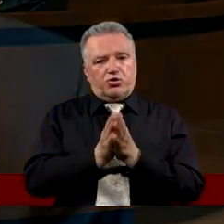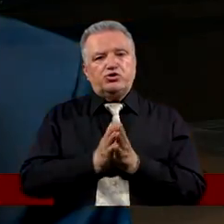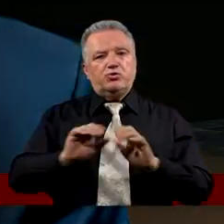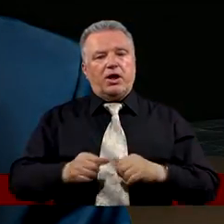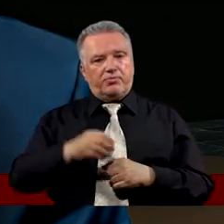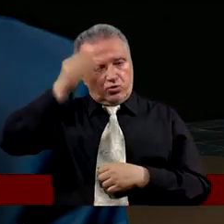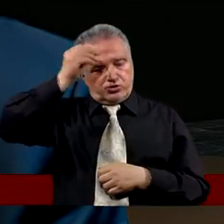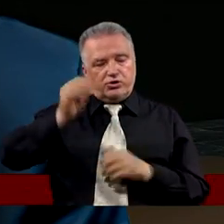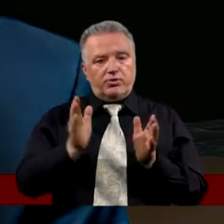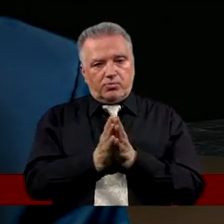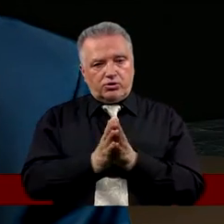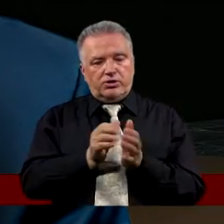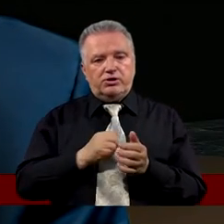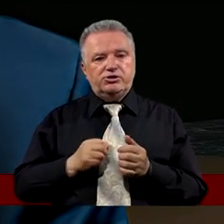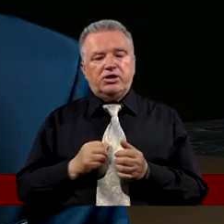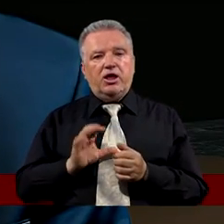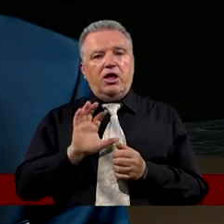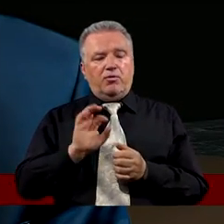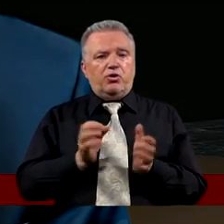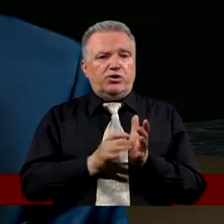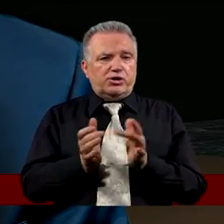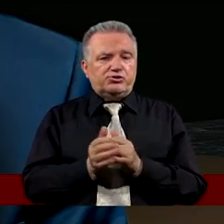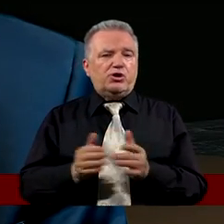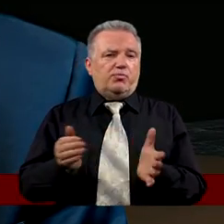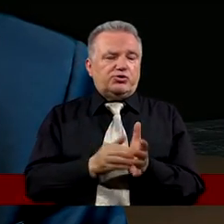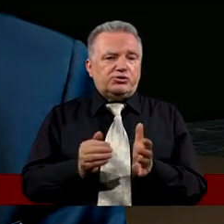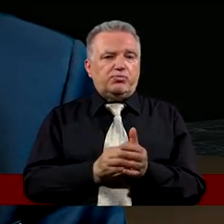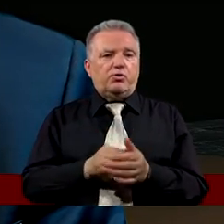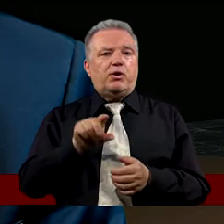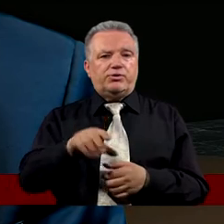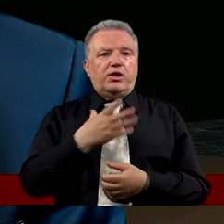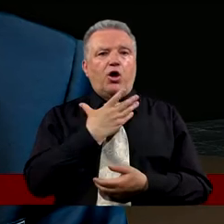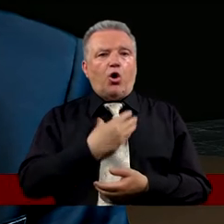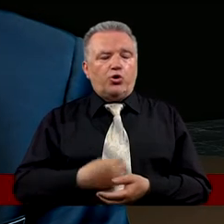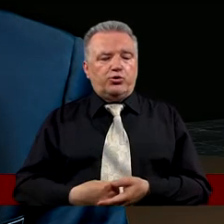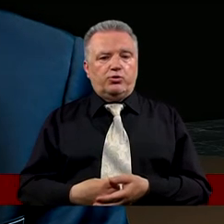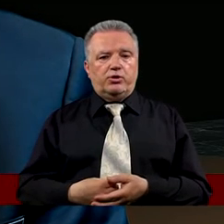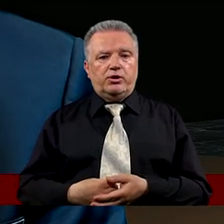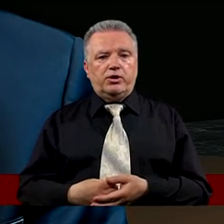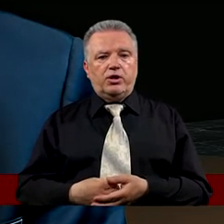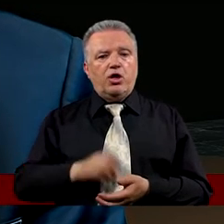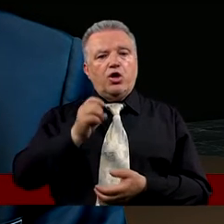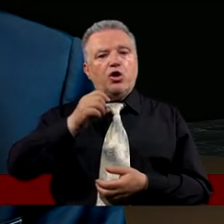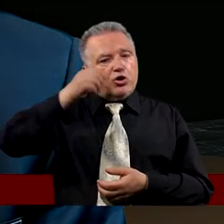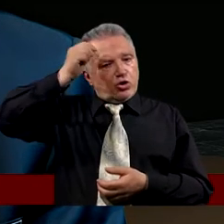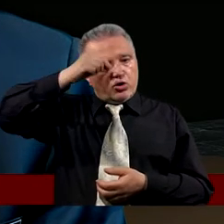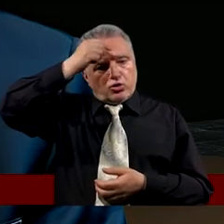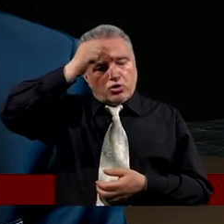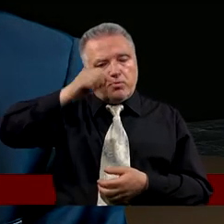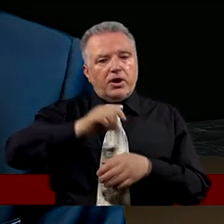czuwali Żeby się modlili Żeby byli z nim Bo Potrzebował tej otuchy Krople krwi